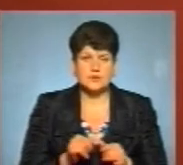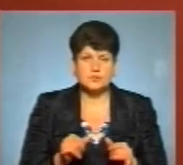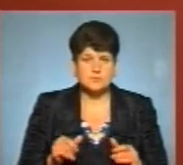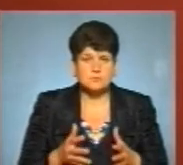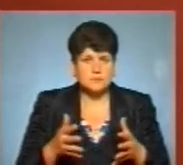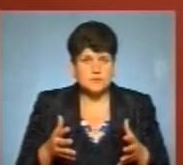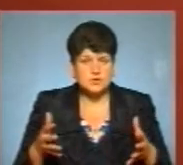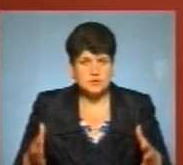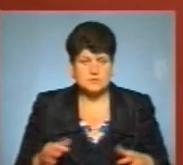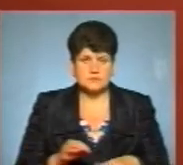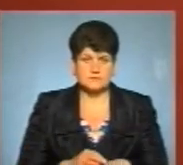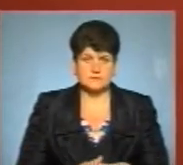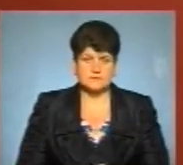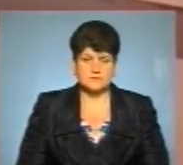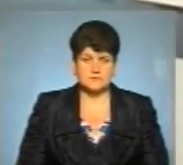захворювання?